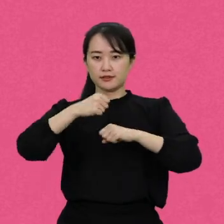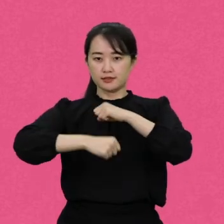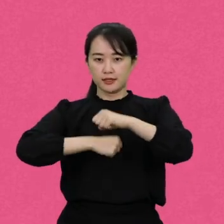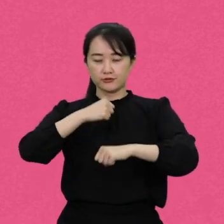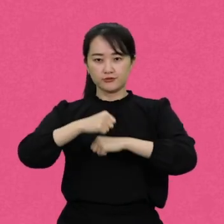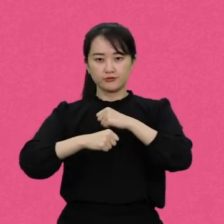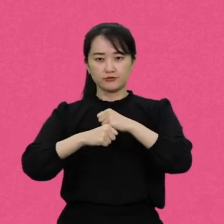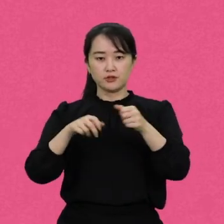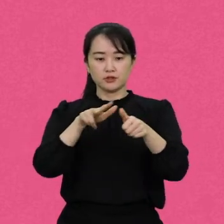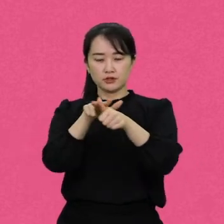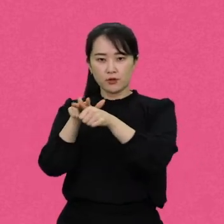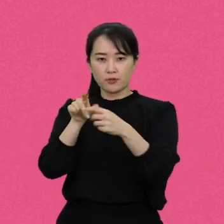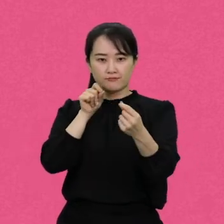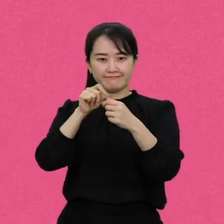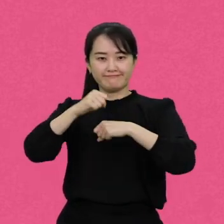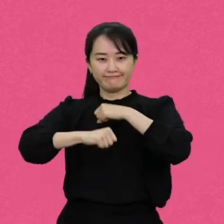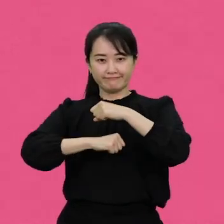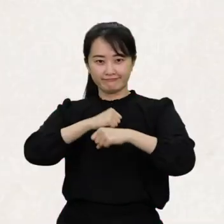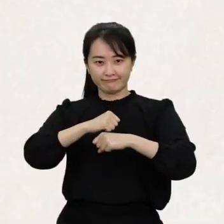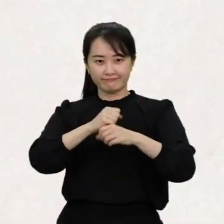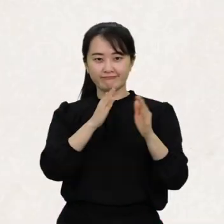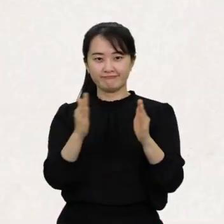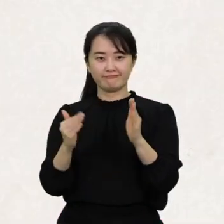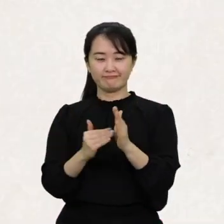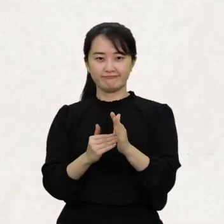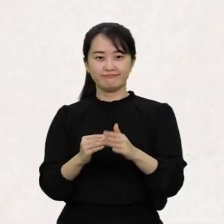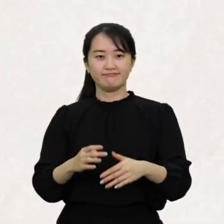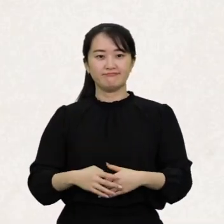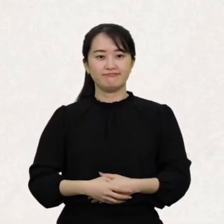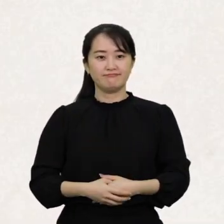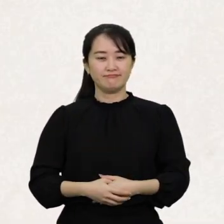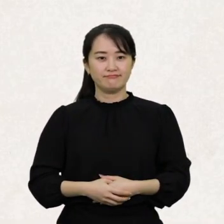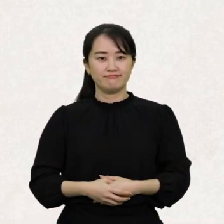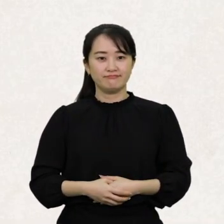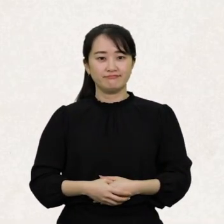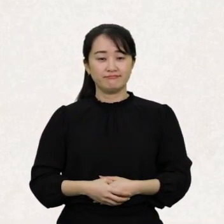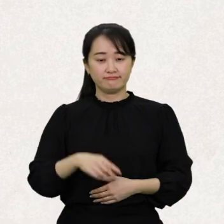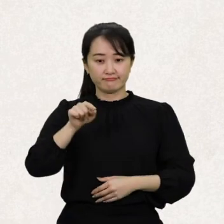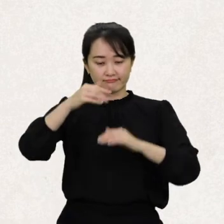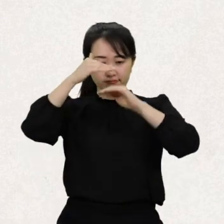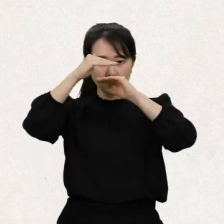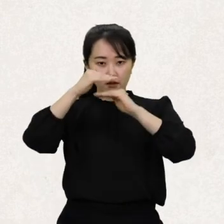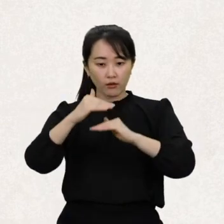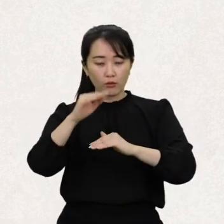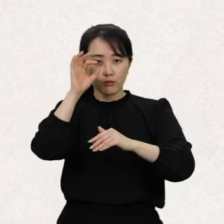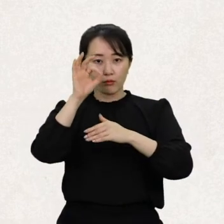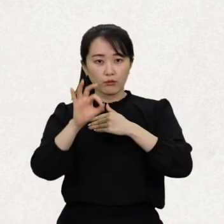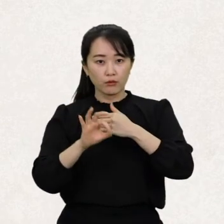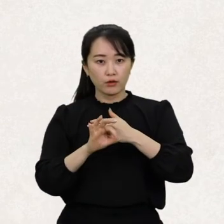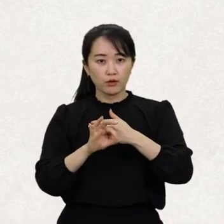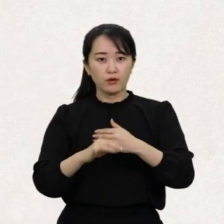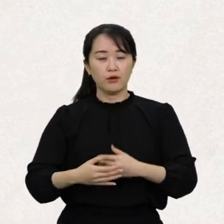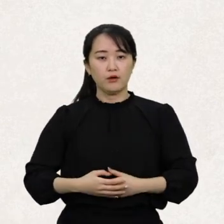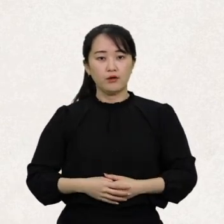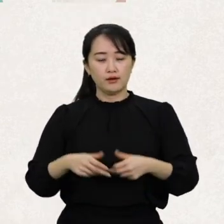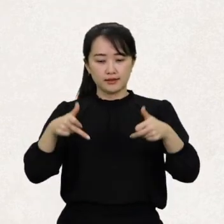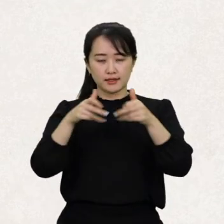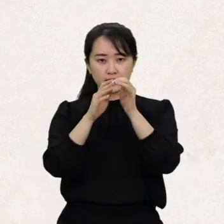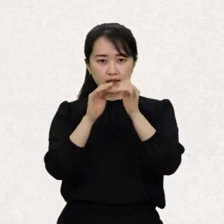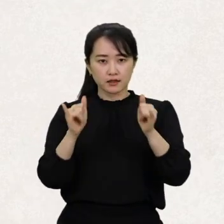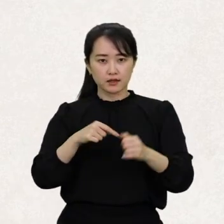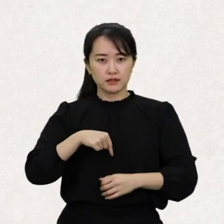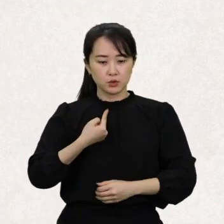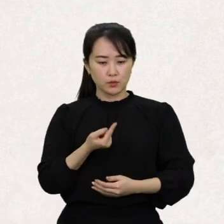정보에 대한 접근 조항을 마련했어요. 그 내용을 보면 당사국은 장애인이